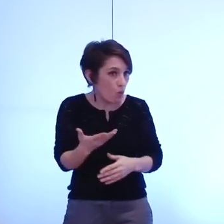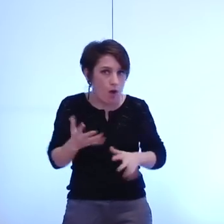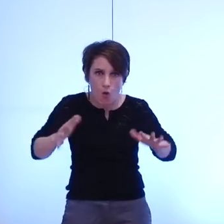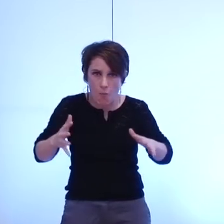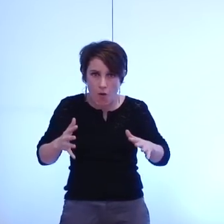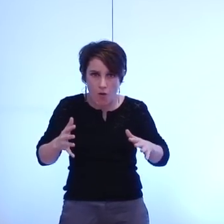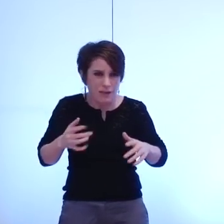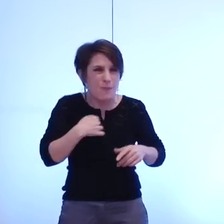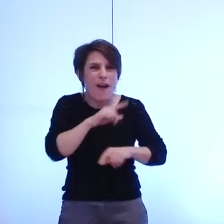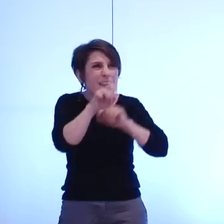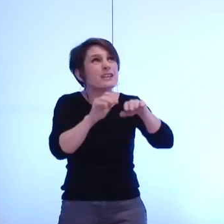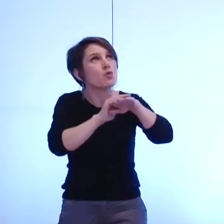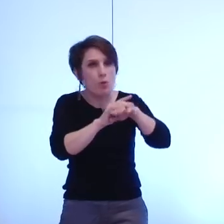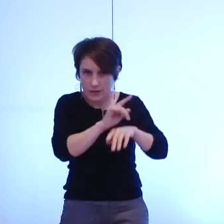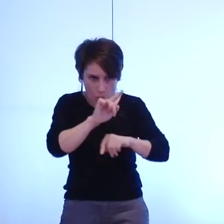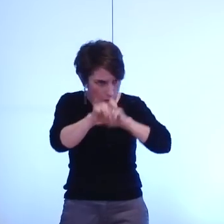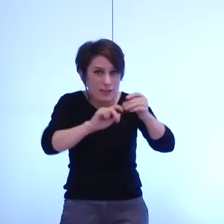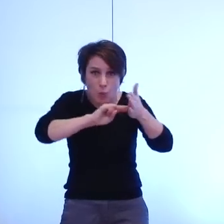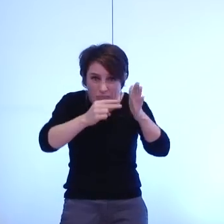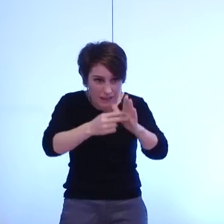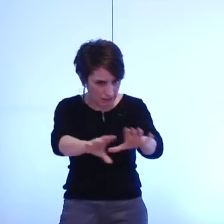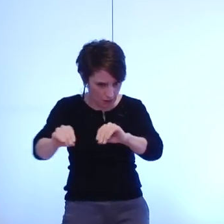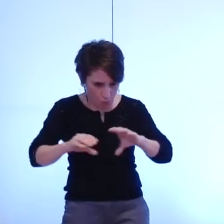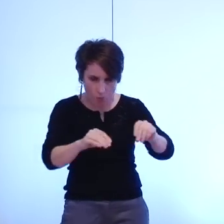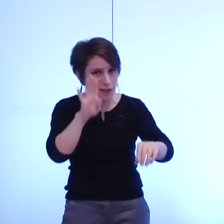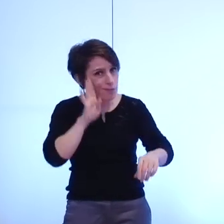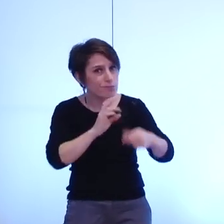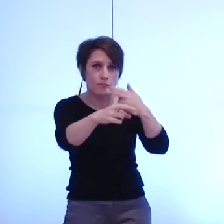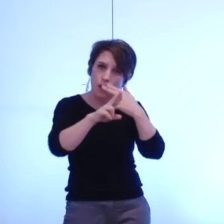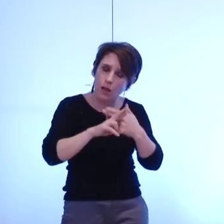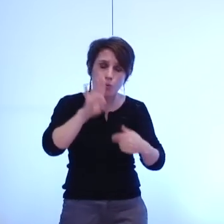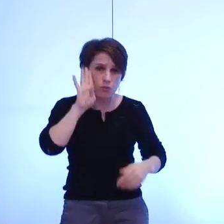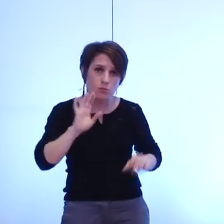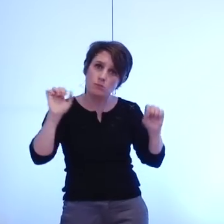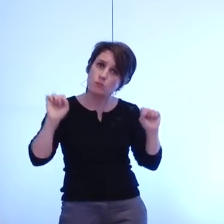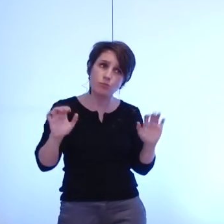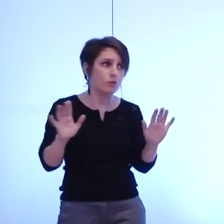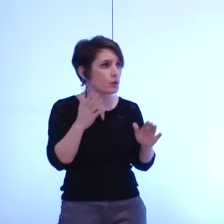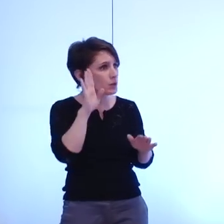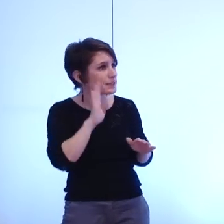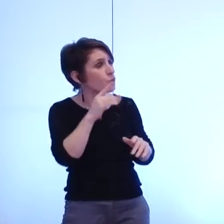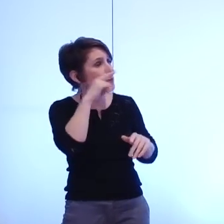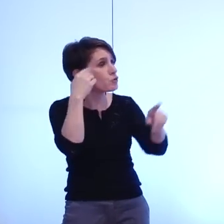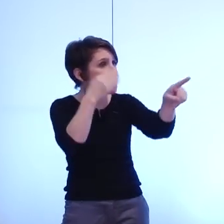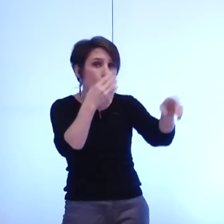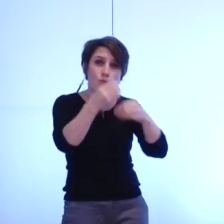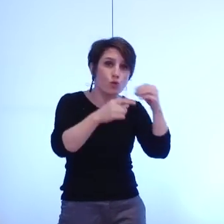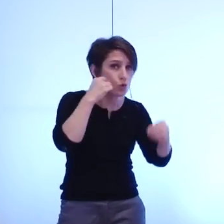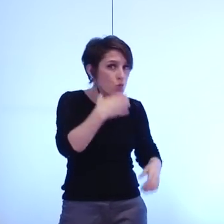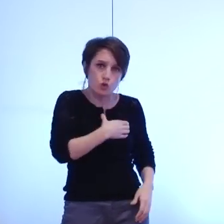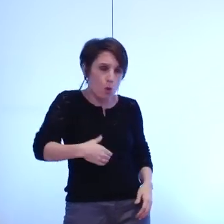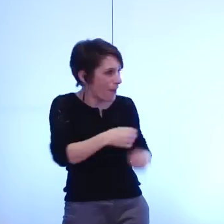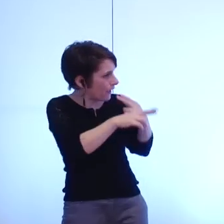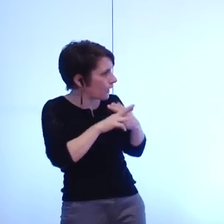technique à laquelle je pense vous devrez avoir quelques éléments de réponse et auxquels vous pourriez avoir la gentillesse ou vous monsieur le maire ou vous monsieur Mongaburu de bien vouloir me répondre